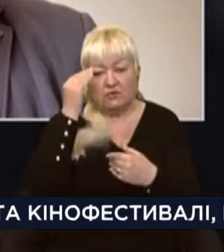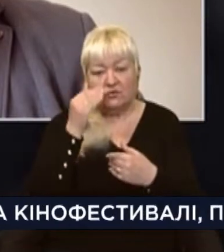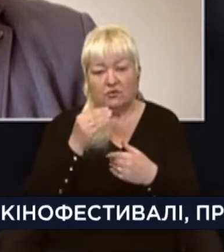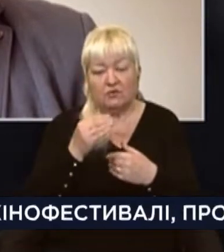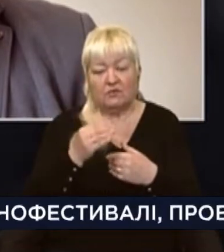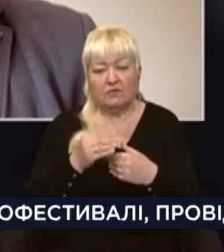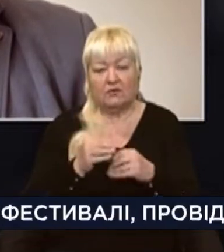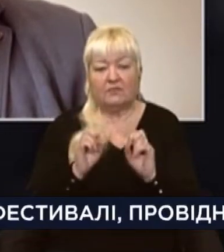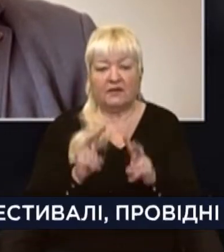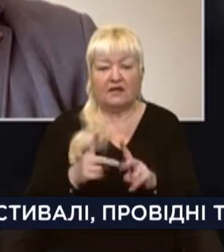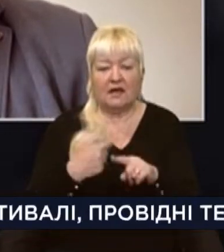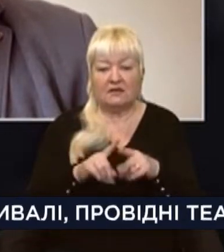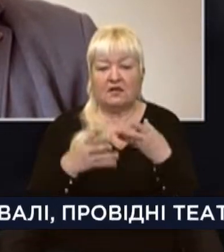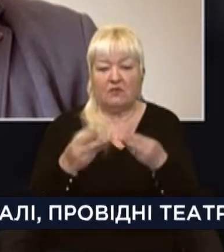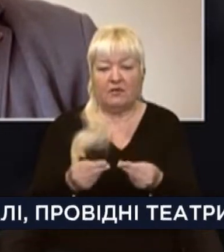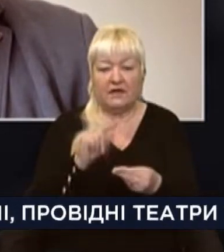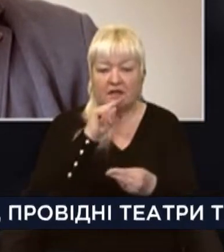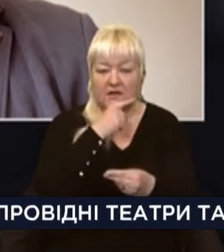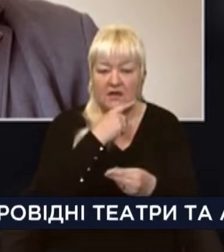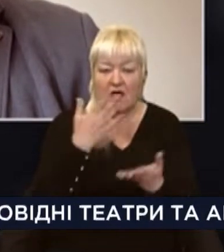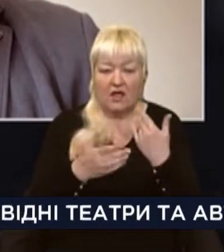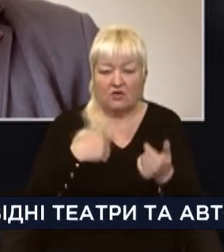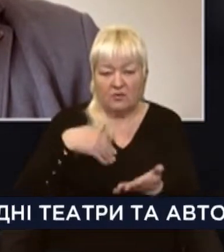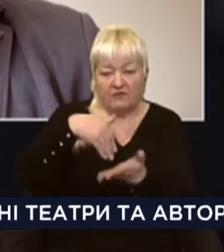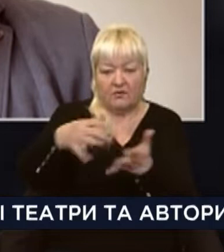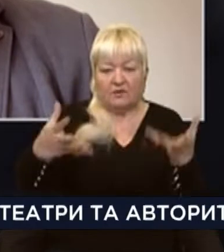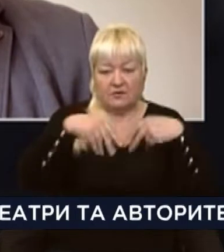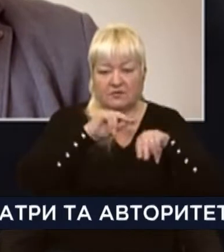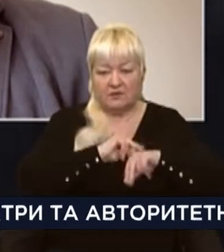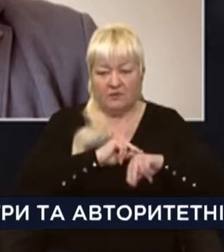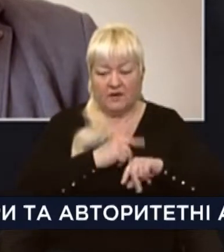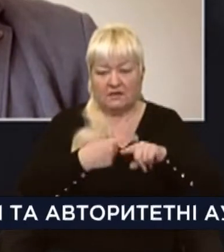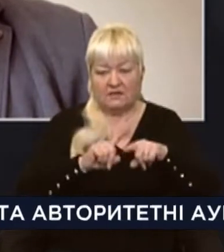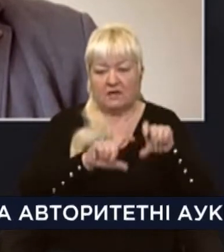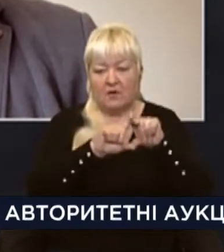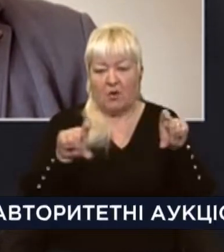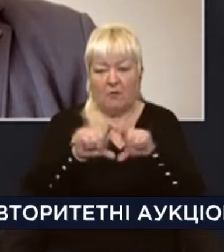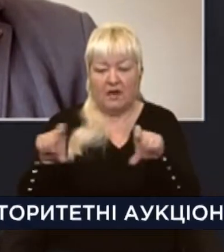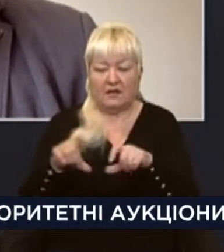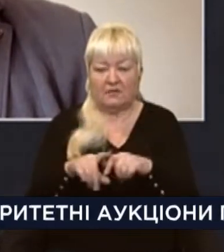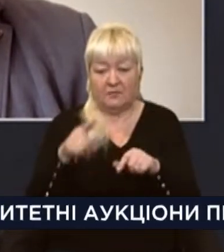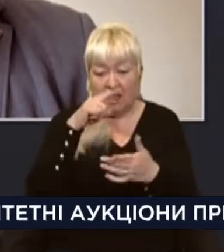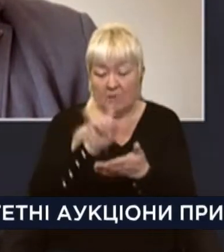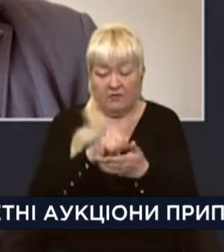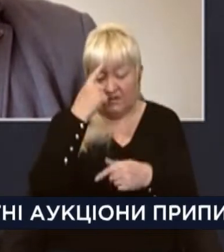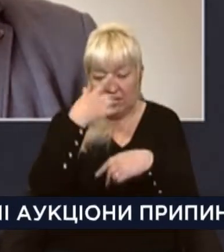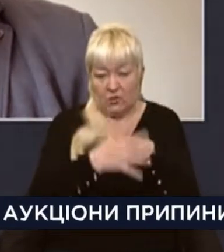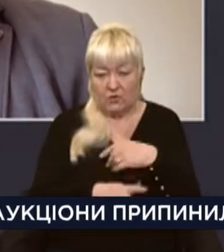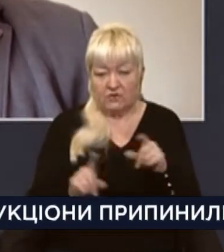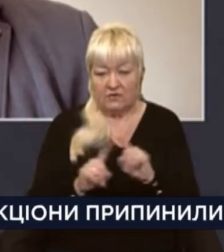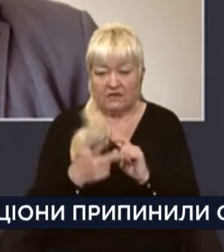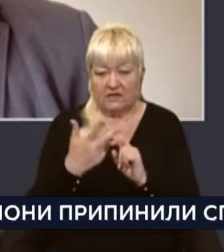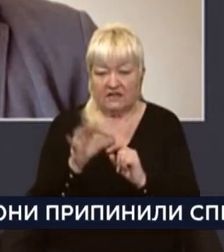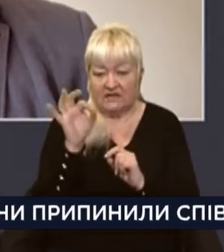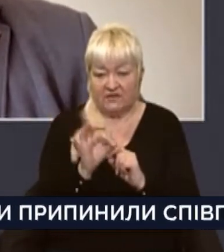% як це вплине на економіку, якщо ми відмовимося від співпраці з цими компаніями? Ми повинні розуміти, що це 3